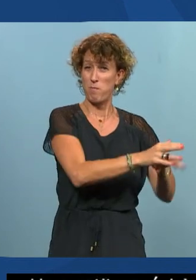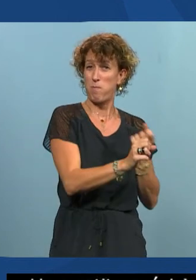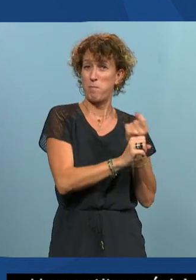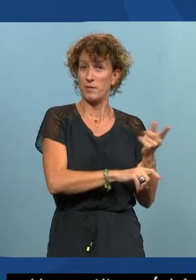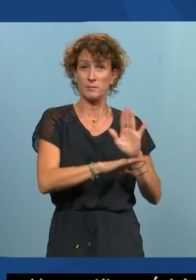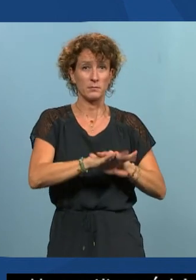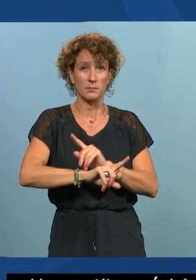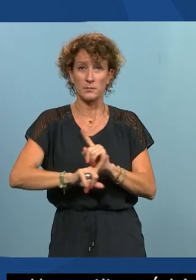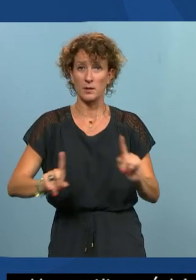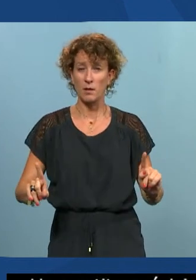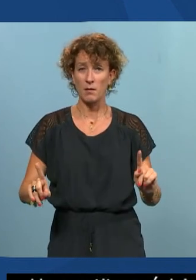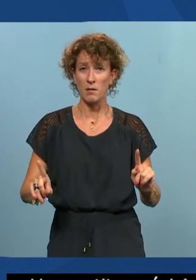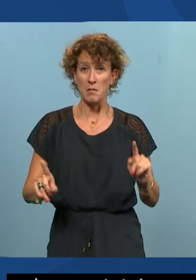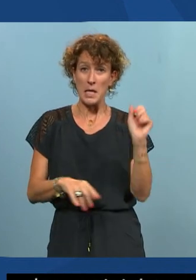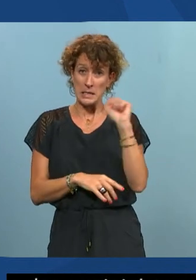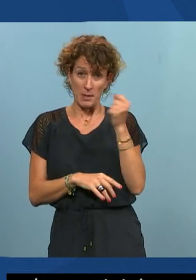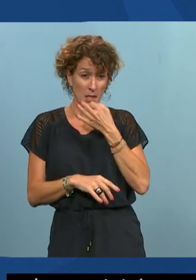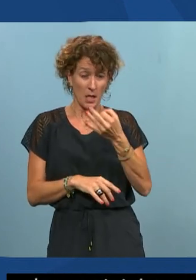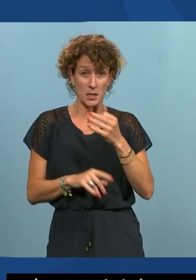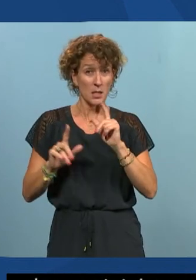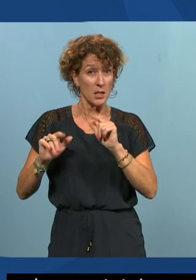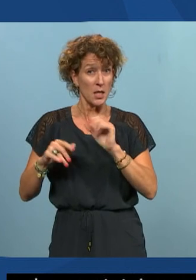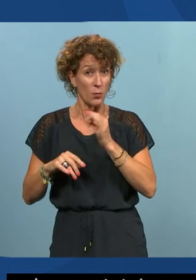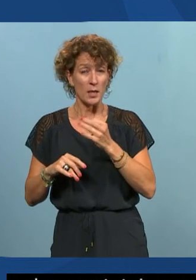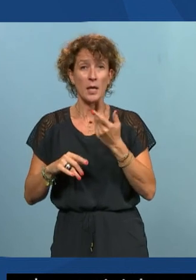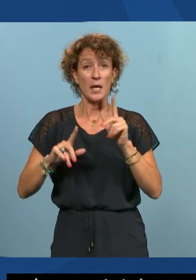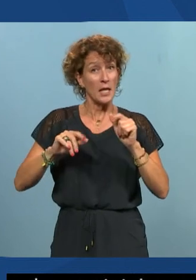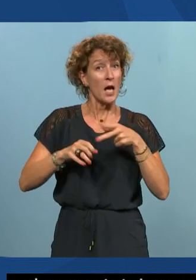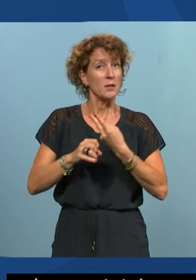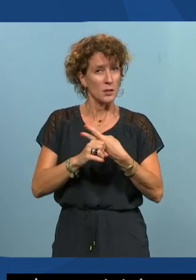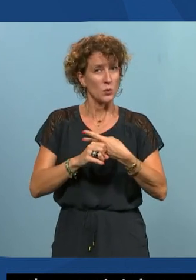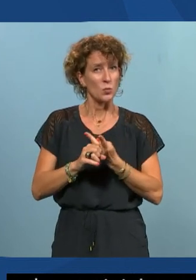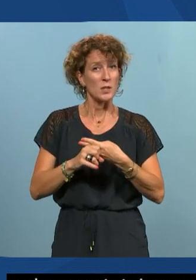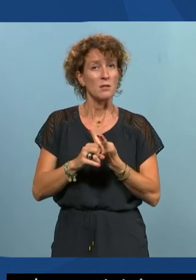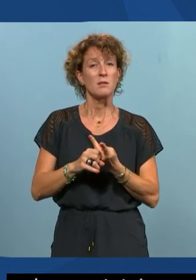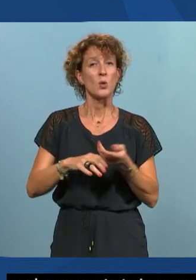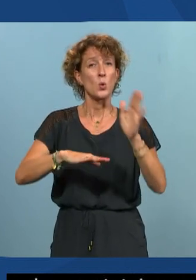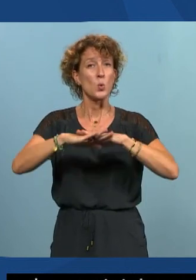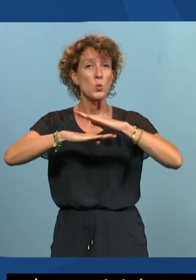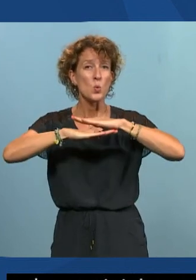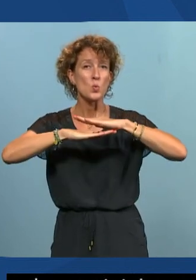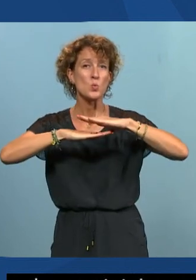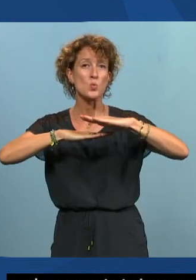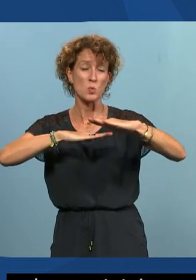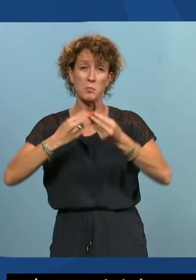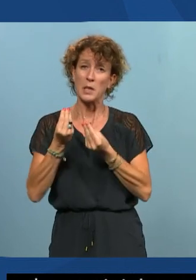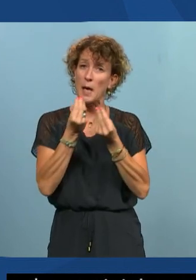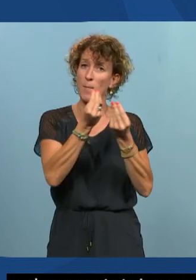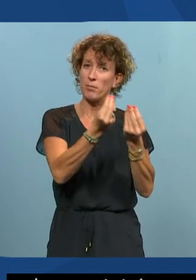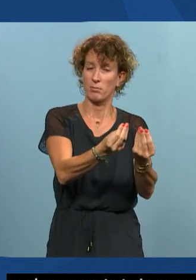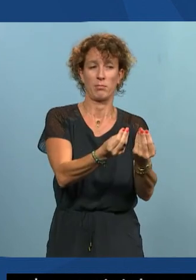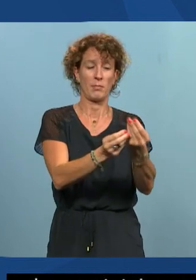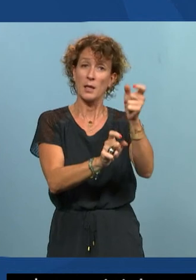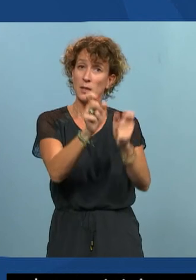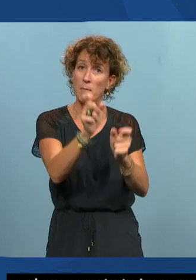existe il est parfaitement possible d'imaginer des outils de surcouche qui apportent à certaines personnes et notamment à des